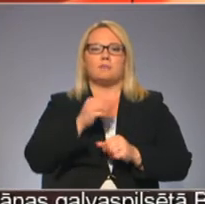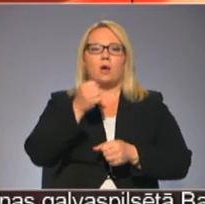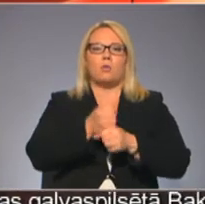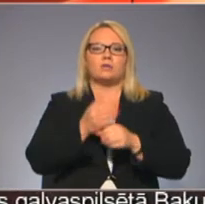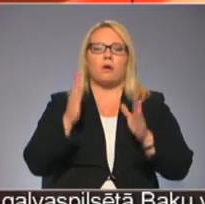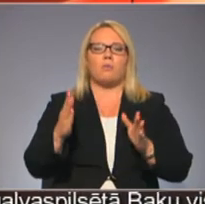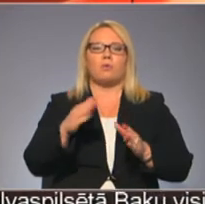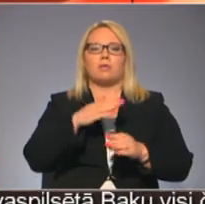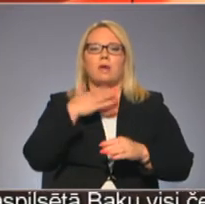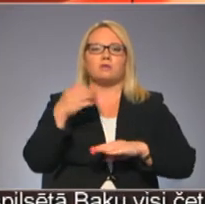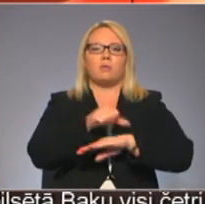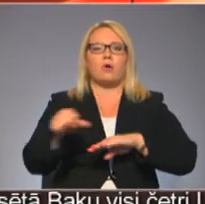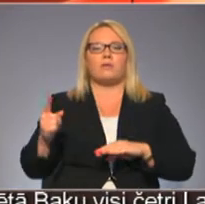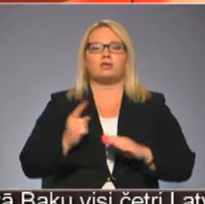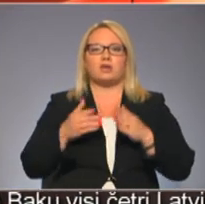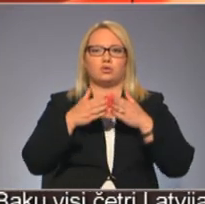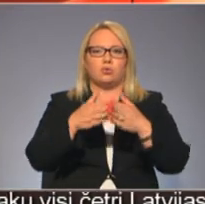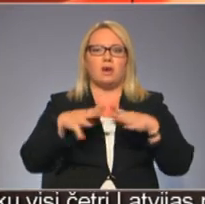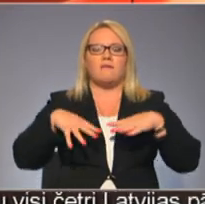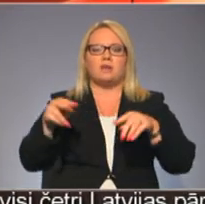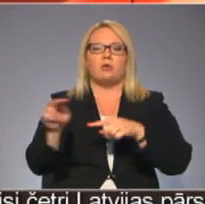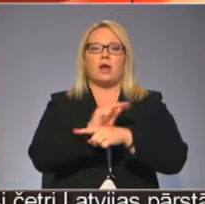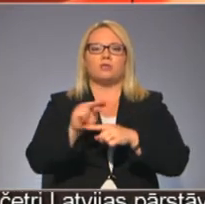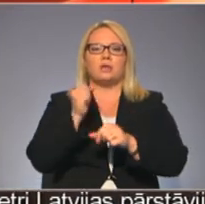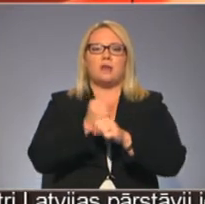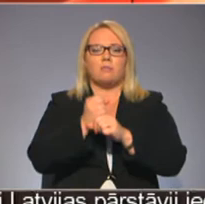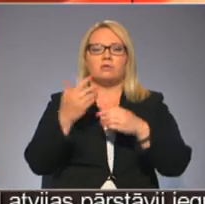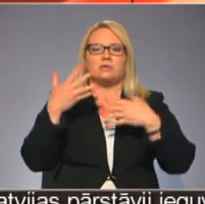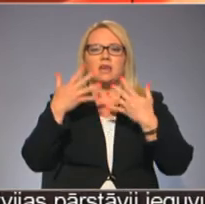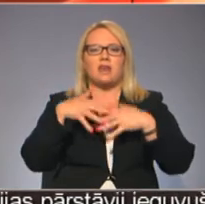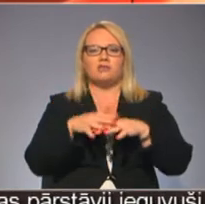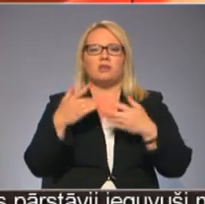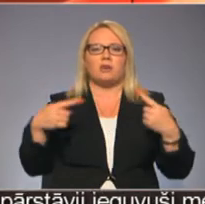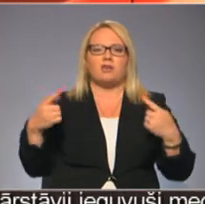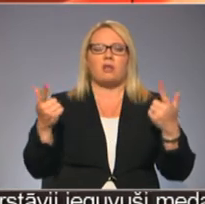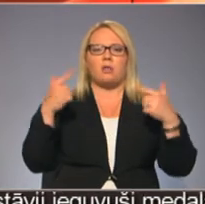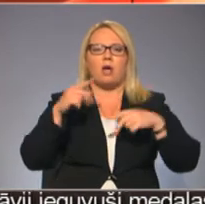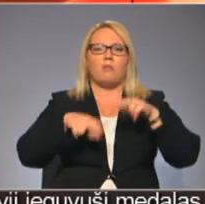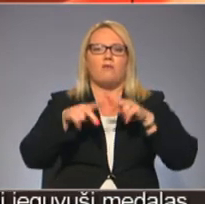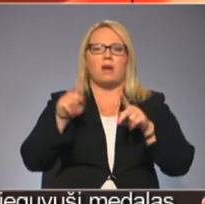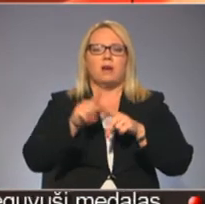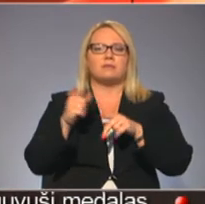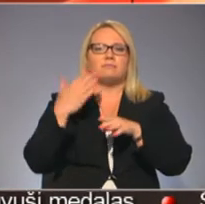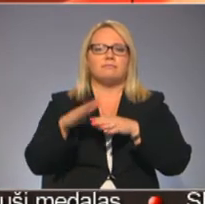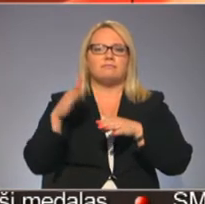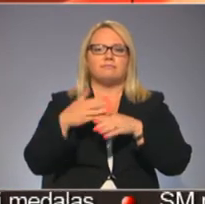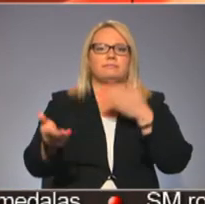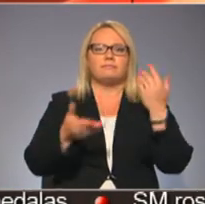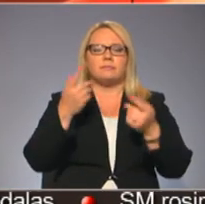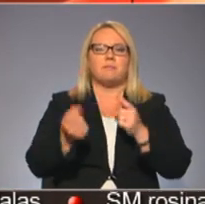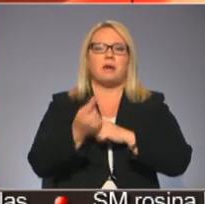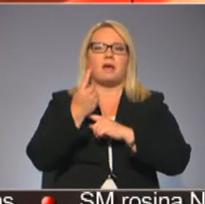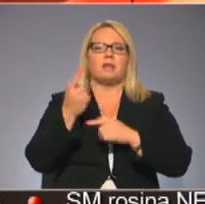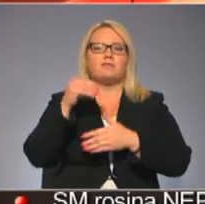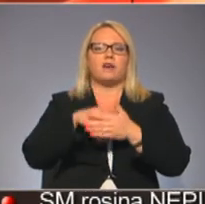robežsētas kuģiem. Veicot rekonstrukciju darbu sarežģīja dažādu laiku būvas, kas atklājušās kārtu pa kārtai nojaucot vēsturisko